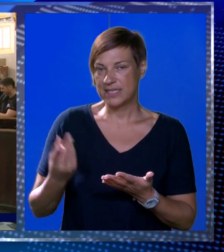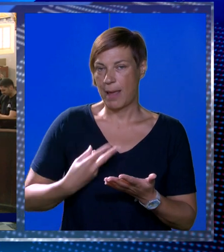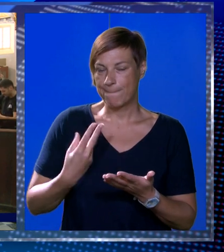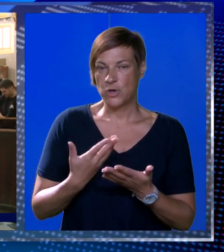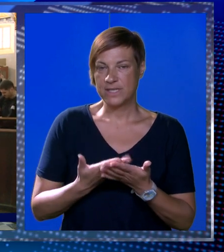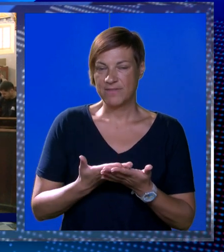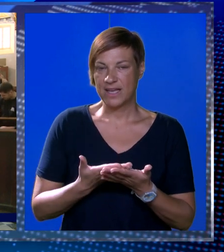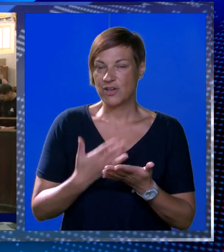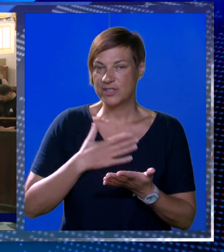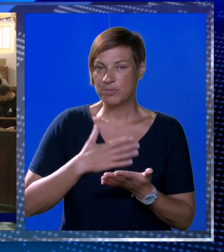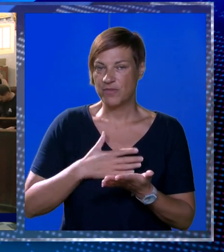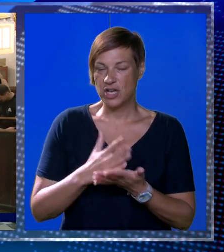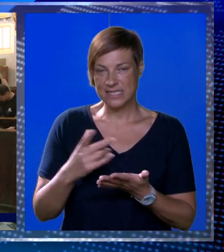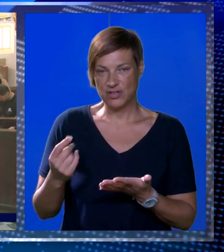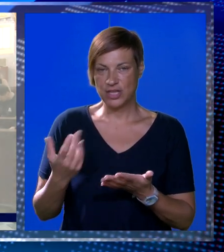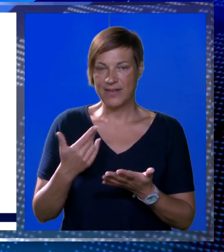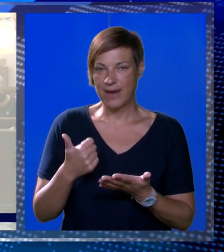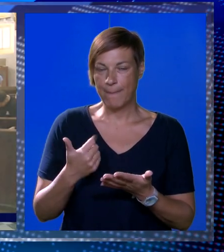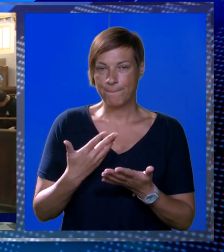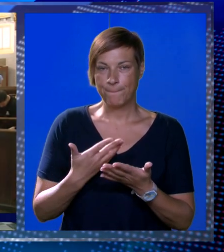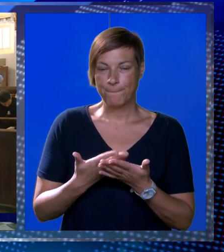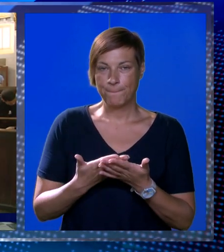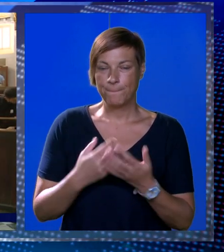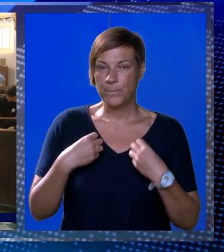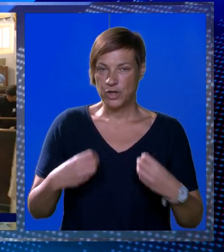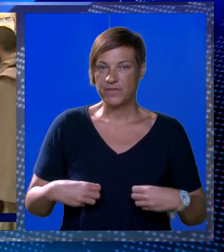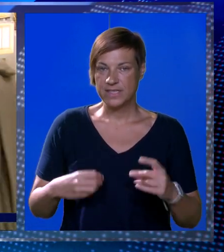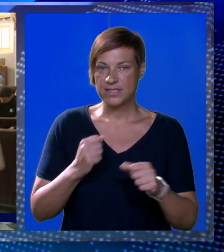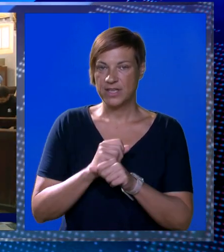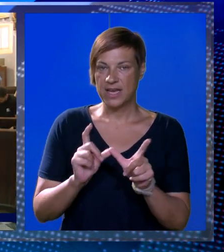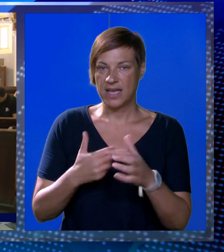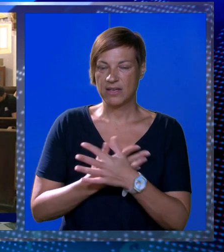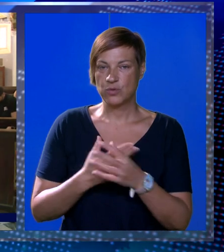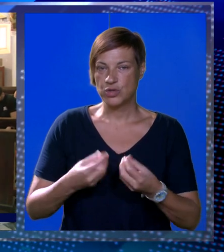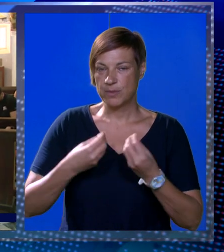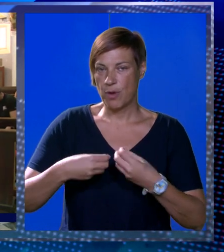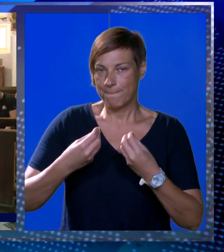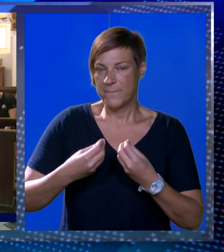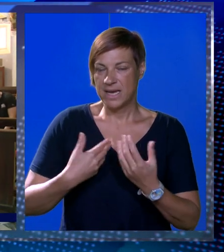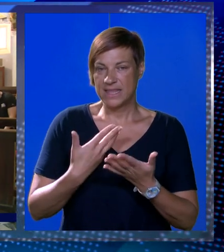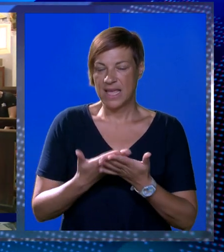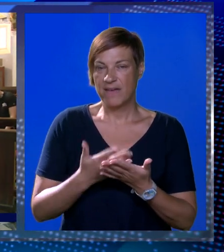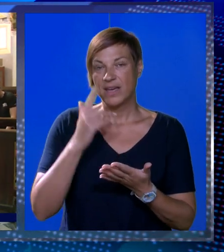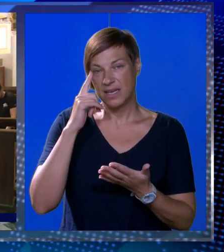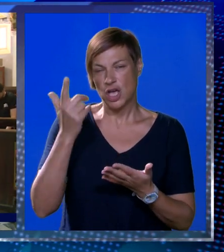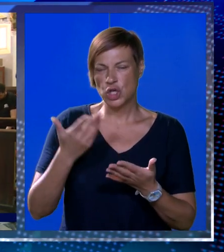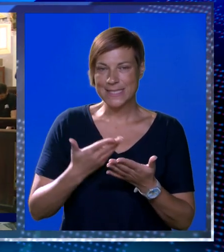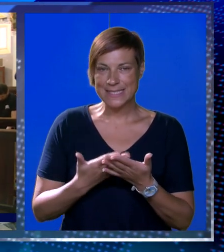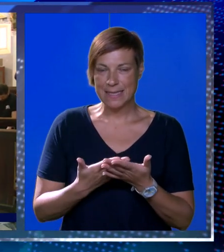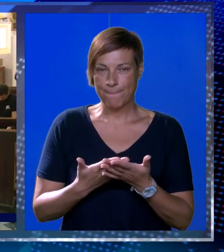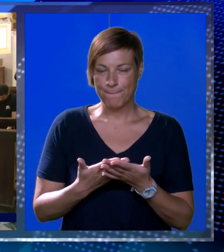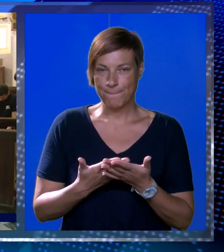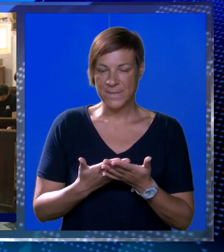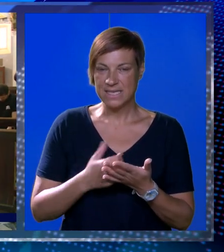On poziva kako da vršemo njegovu volju u svakodnevici. Profesor Ivica Raguš koji imao predavanje isto o teološkom smislu